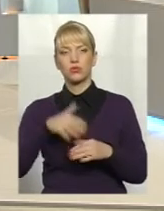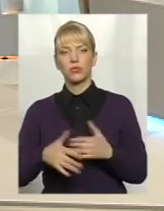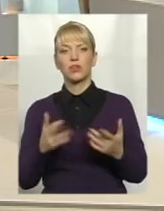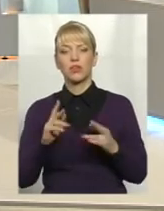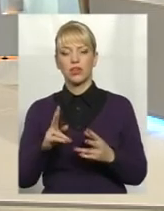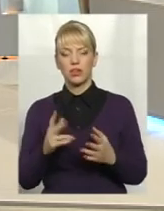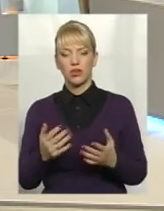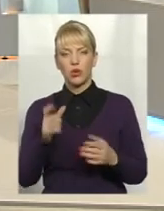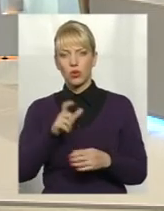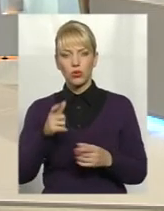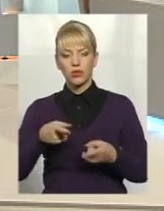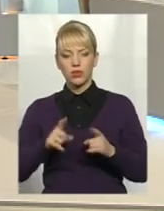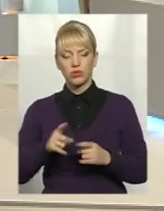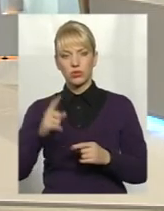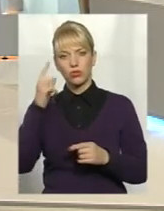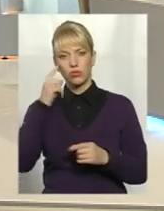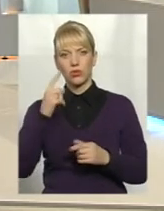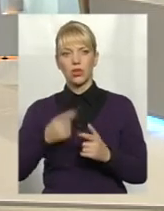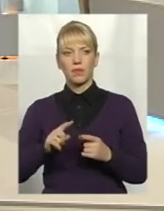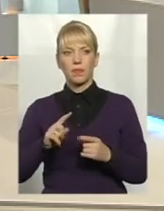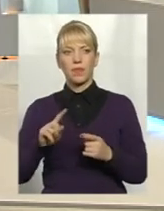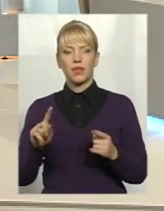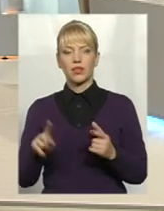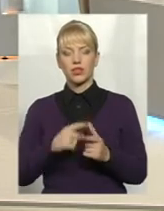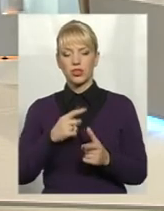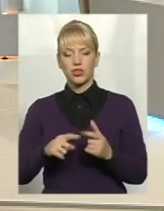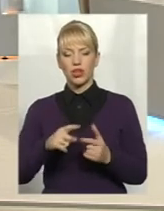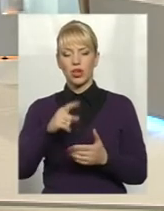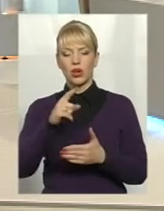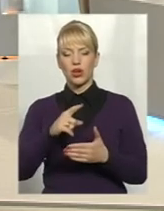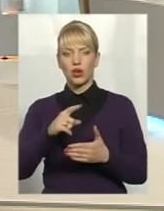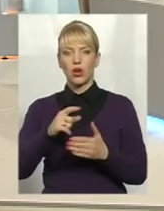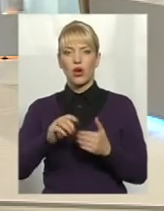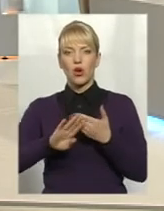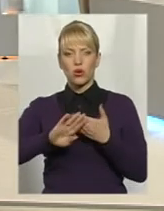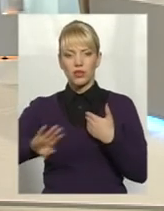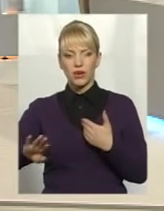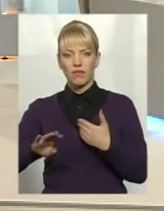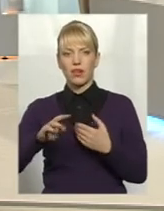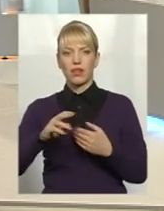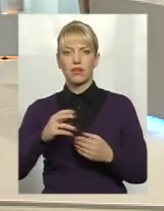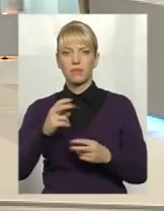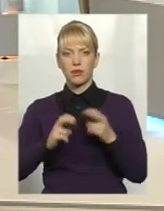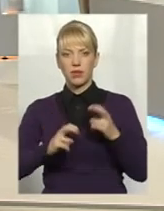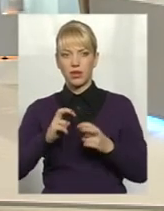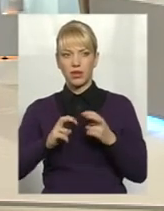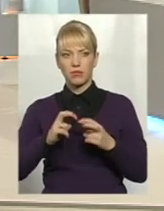насправді люди думають. Розірвали підприємства області зв'язки з Росією, чи все ж таки бережуть і продовжують їх? Подивімося.